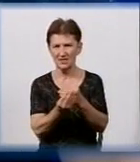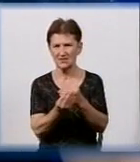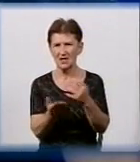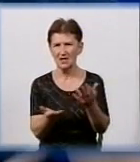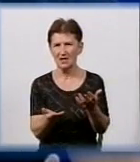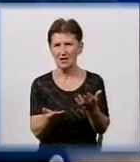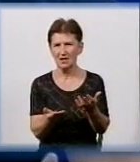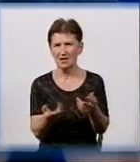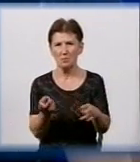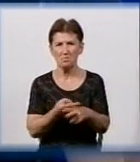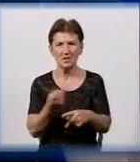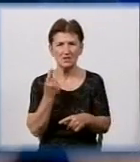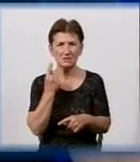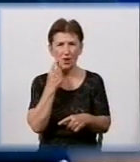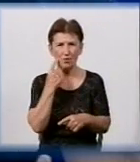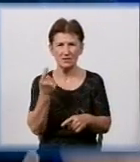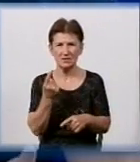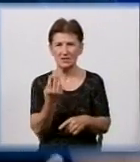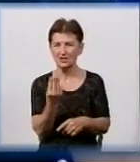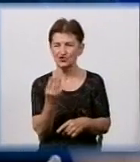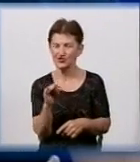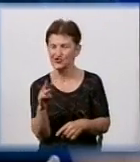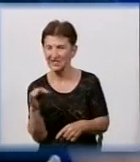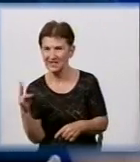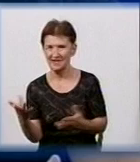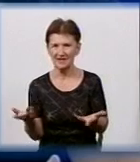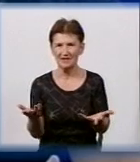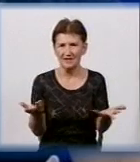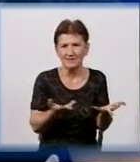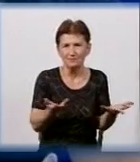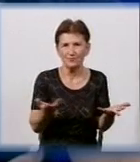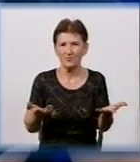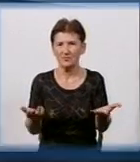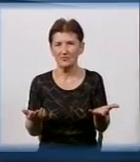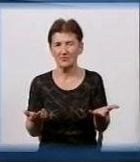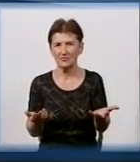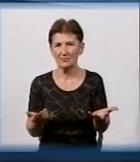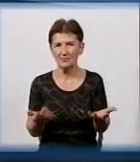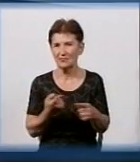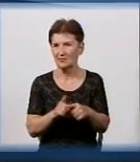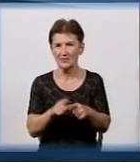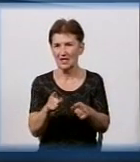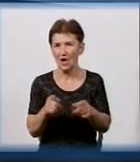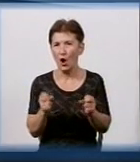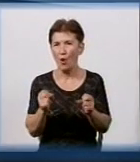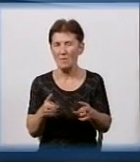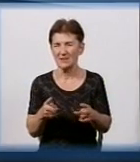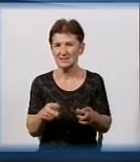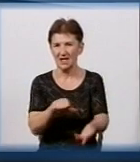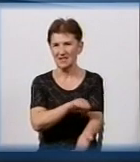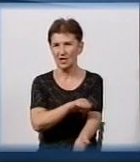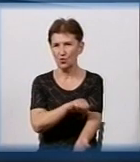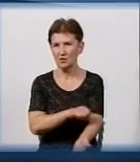якимось там шишки. Це може бути зовсім опасний наркотик, ті ж спайси, ті ж